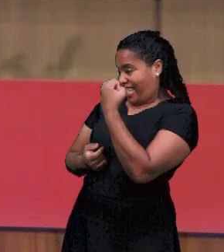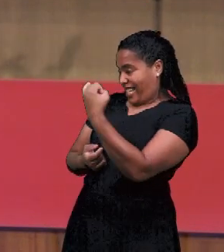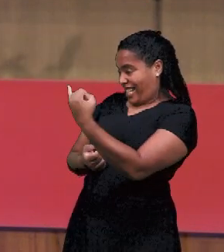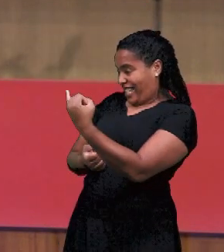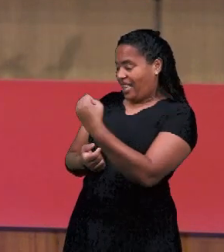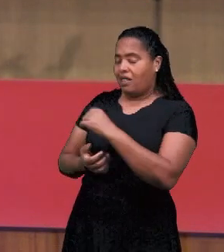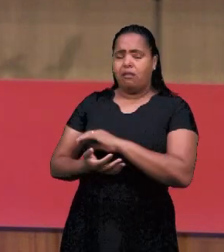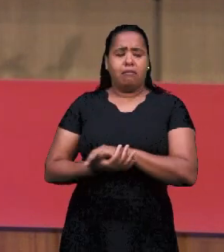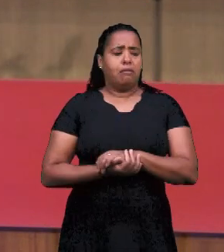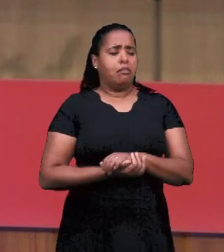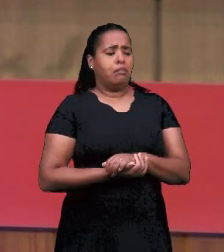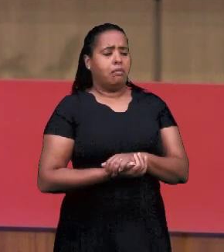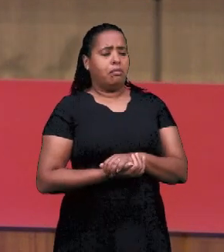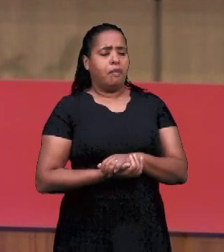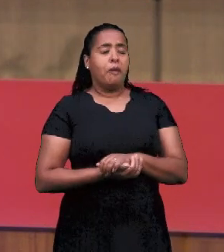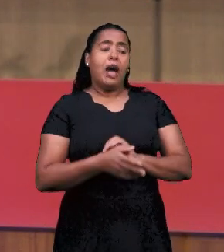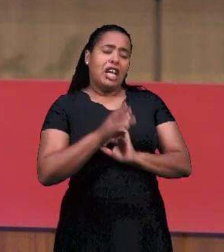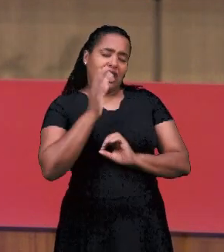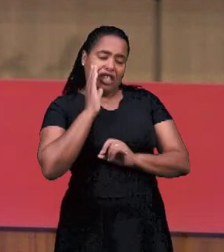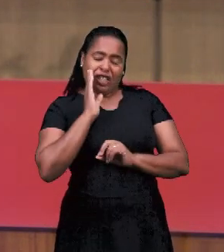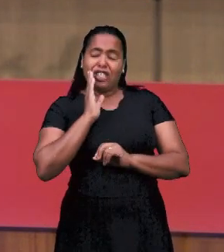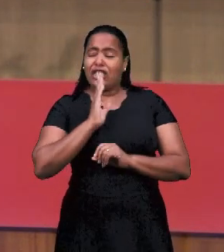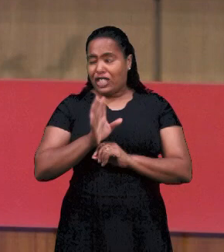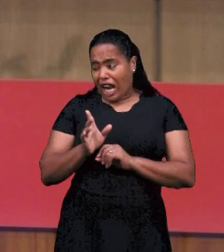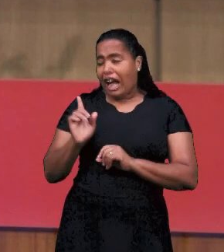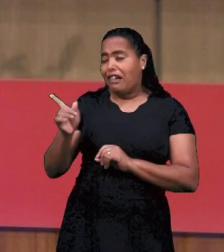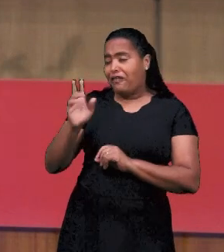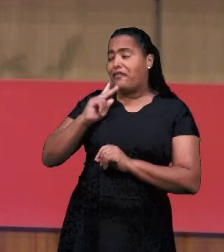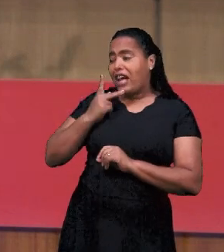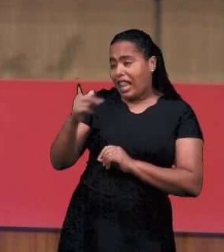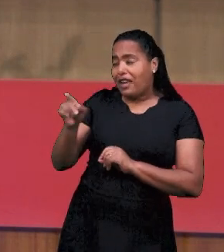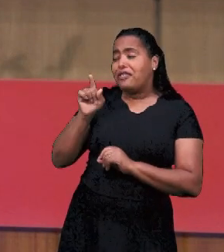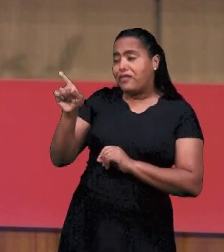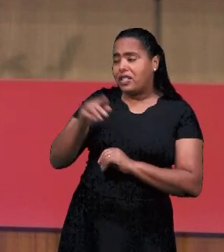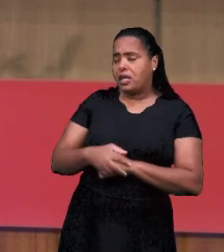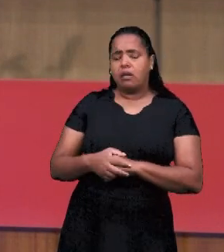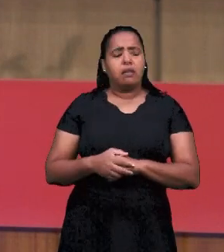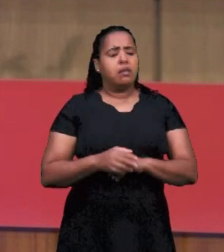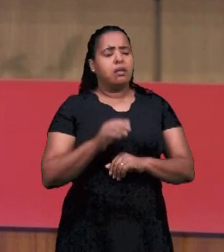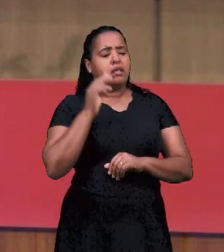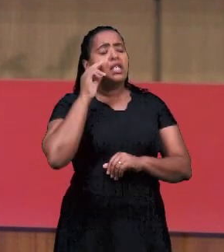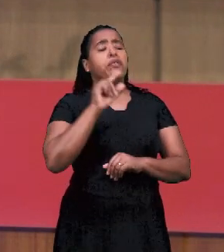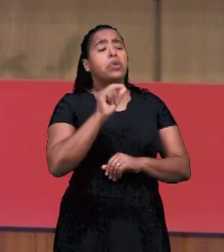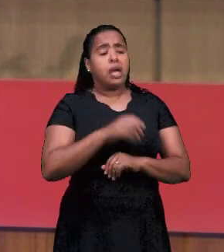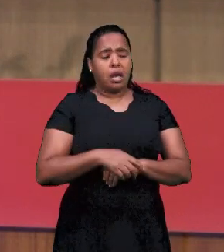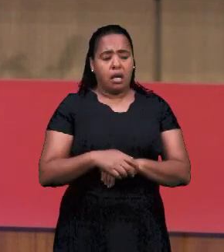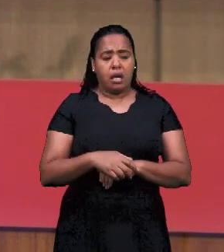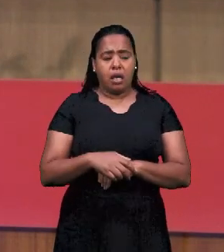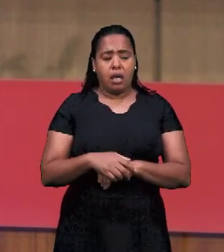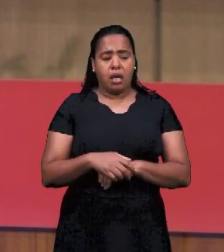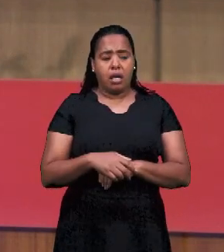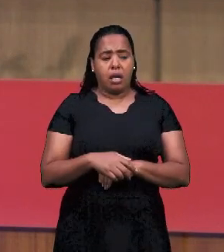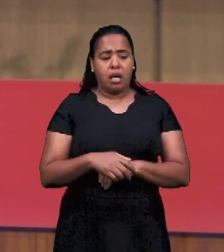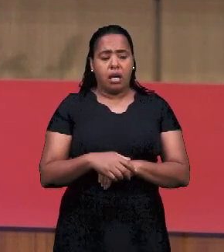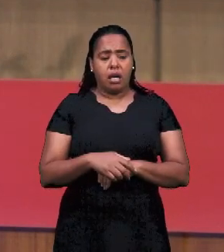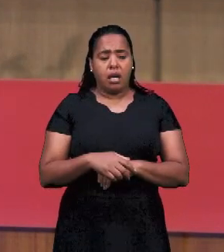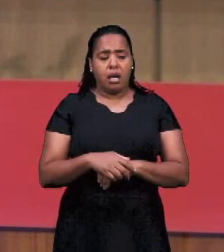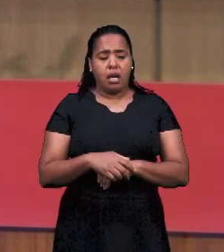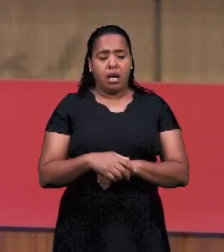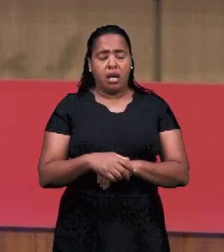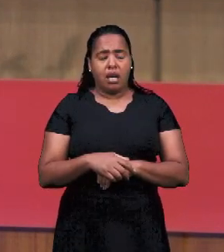Ты заинтересовался мною. Она говорит, открыла слово о тебе. Я говорю, ты открыла что?